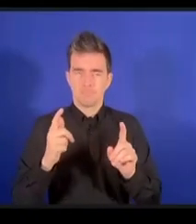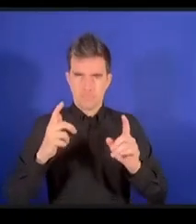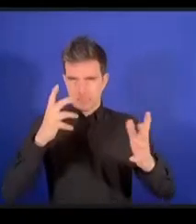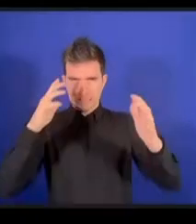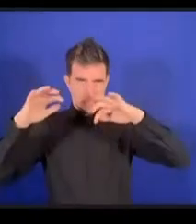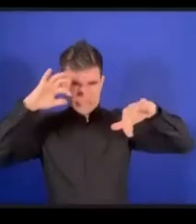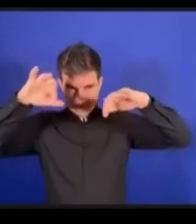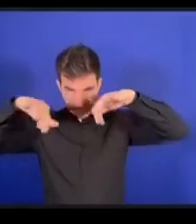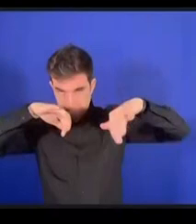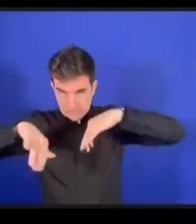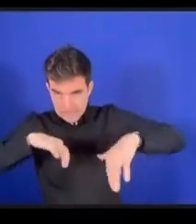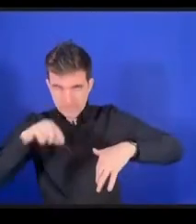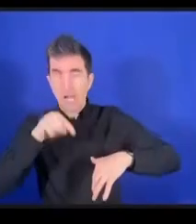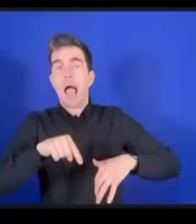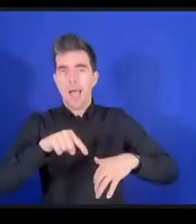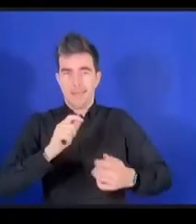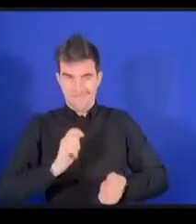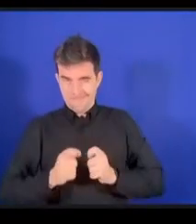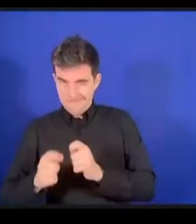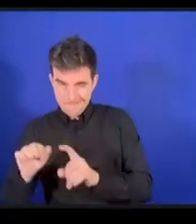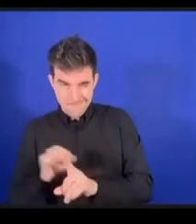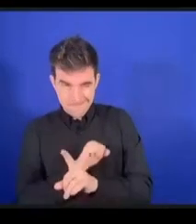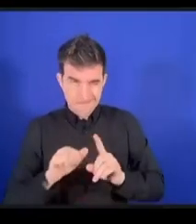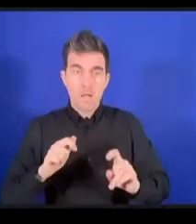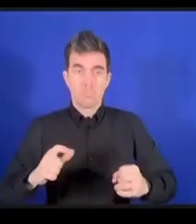puisse permettre à ce processus de se produire